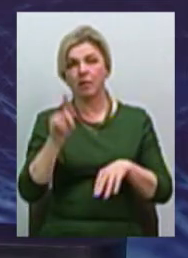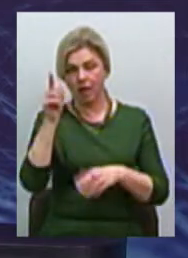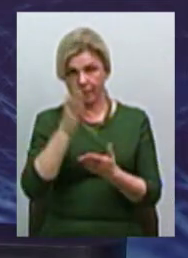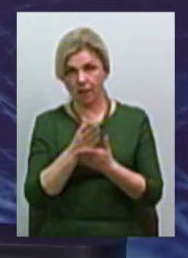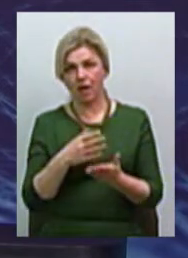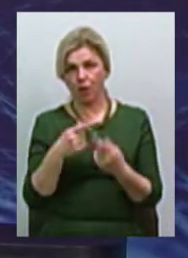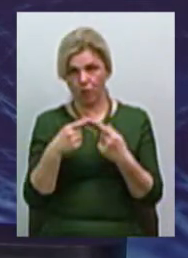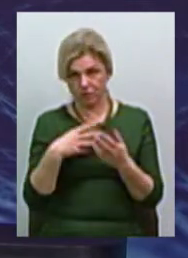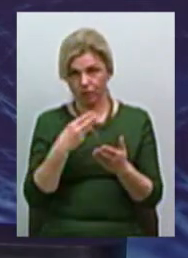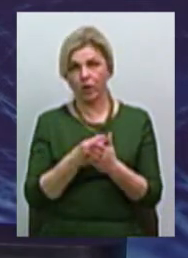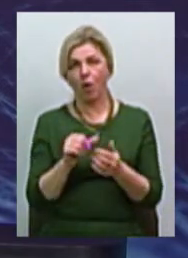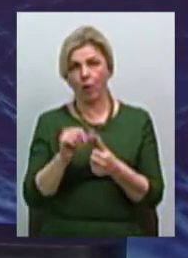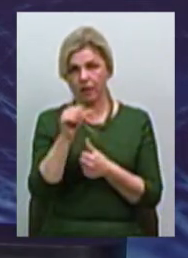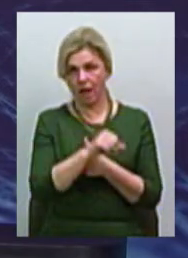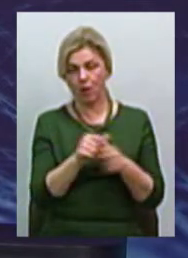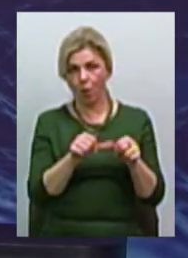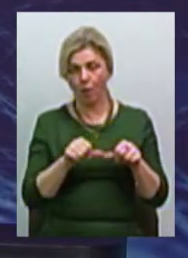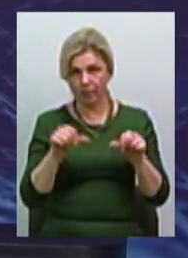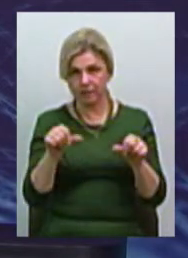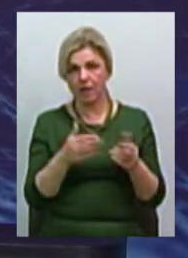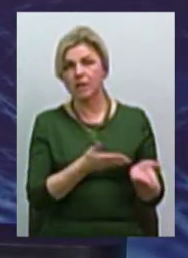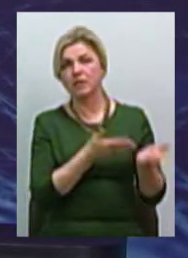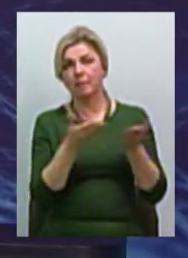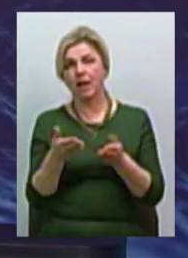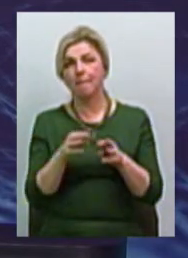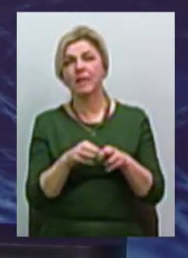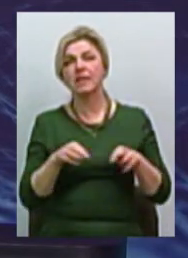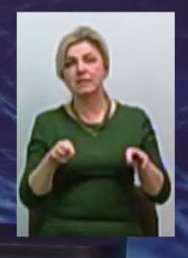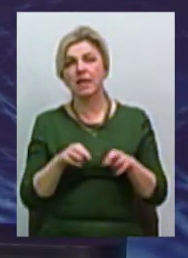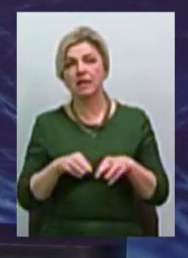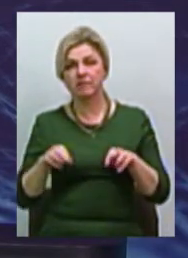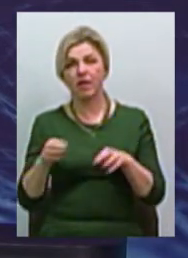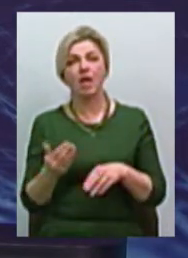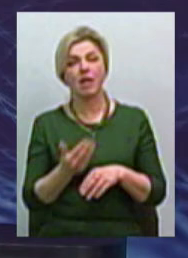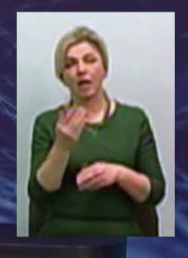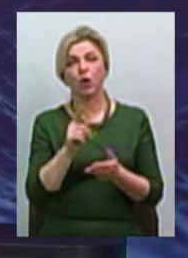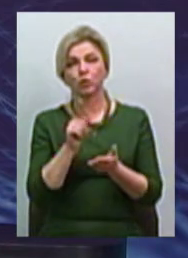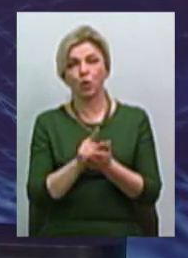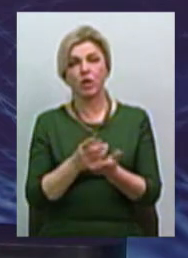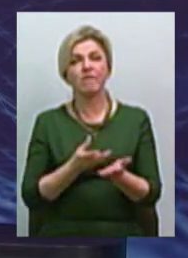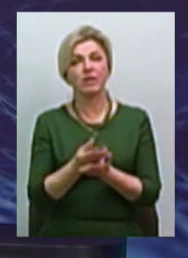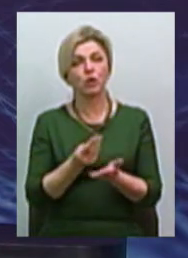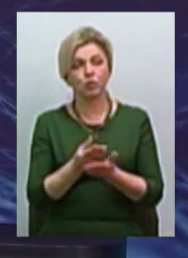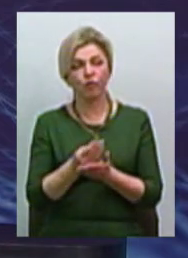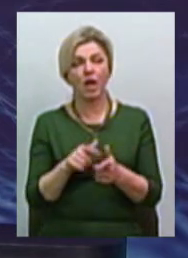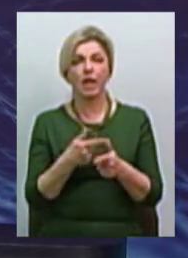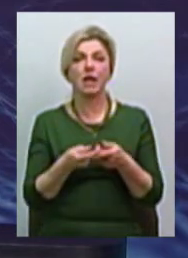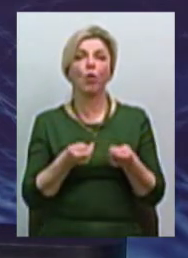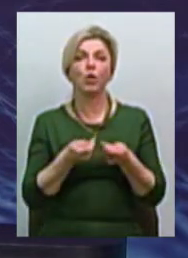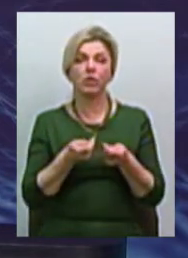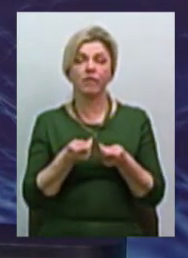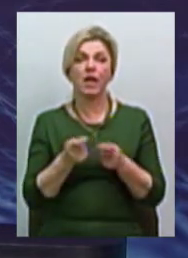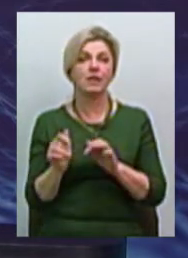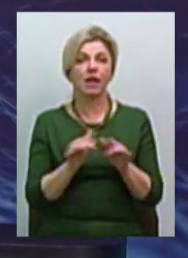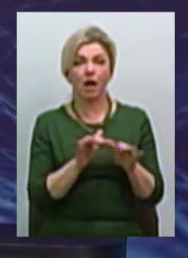заробітної оплати. Запросити туди відповідне міністерство, які повинні фінансувати або координувати діяльність